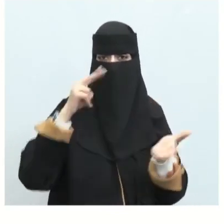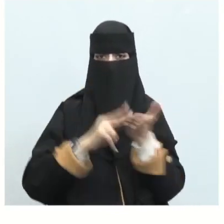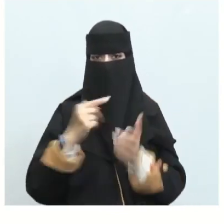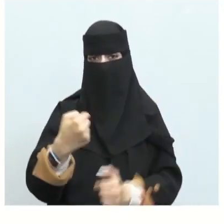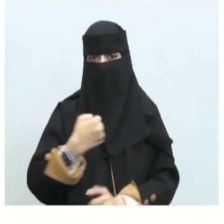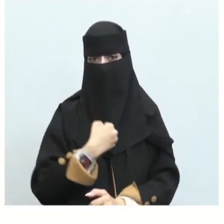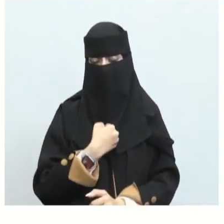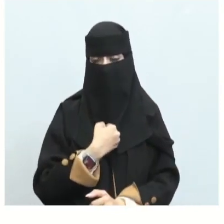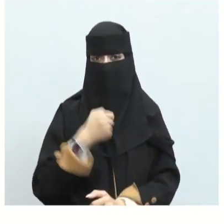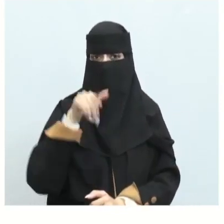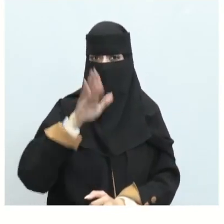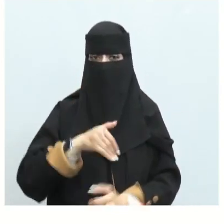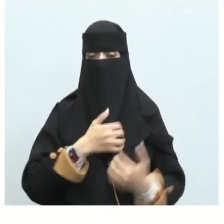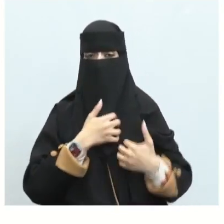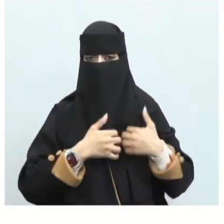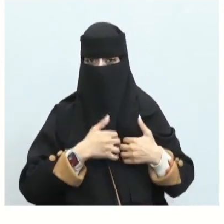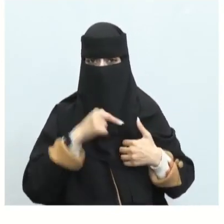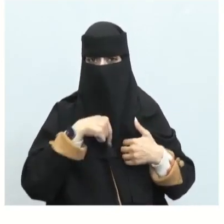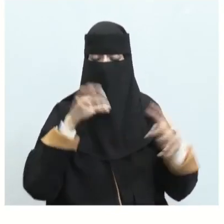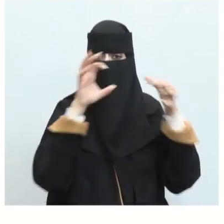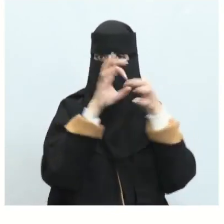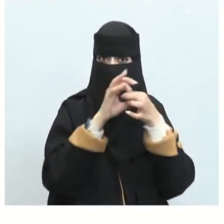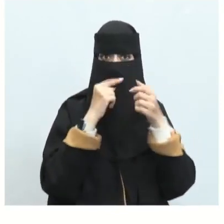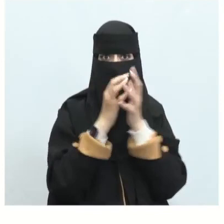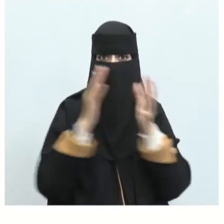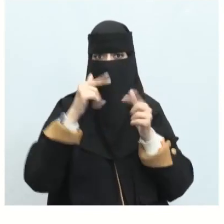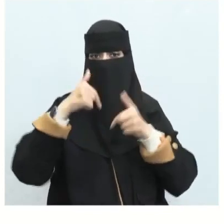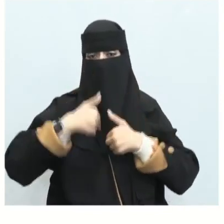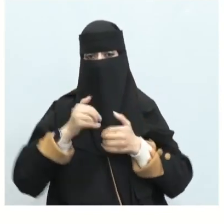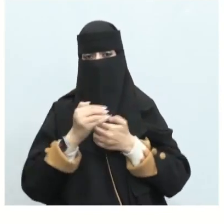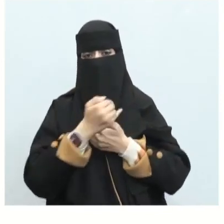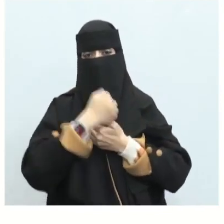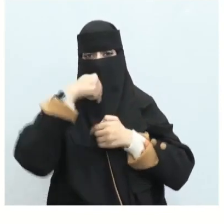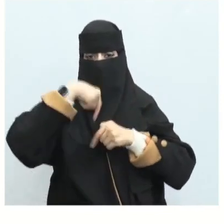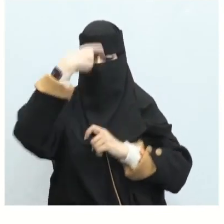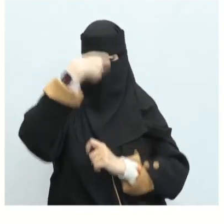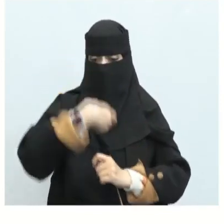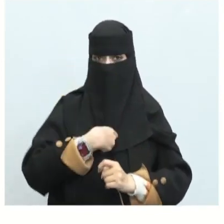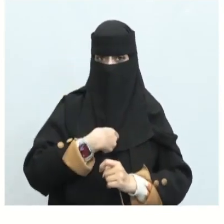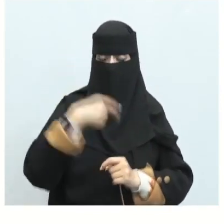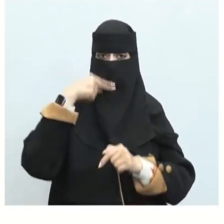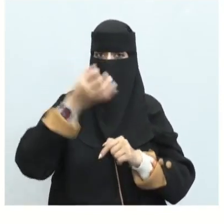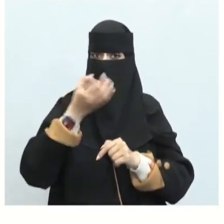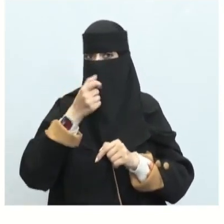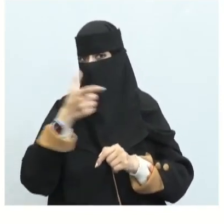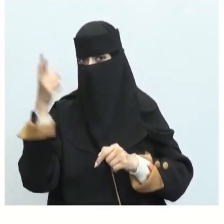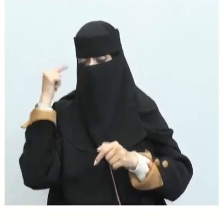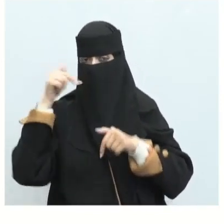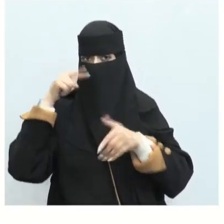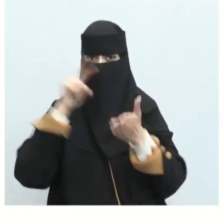عنه وللعاطفة علاقة كبيرة بالحالة النفسية للأديب وقد قيل قديما